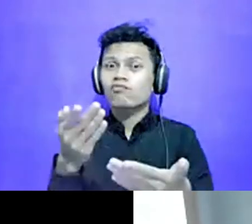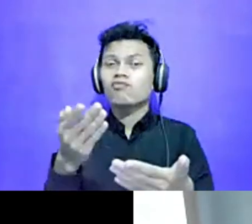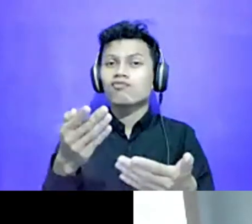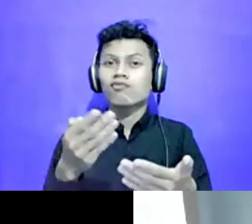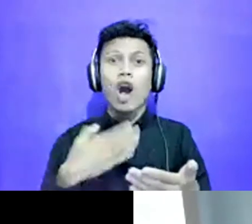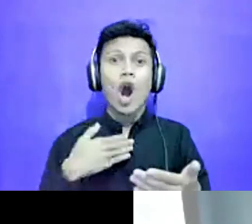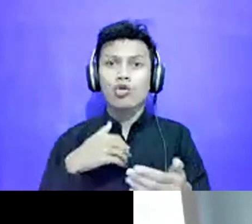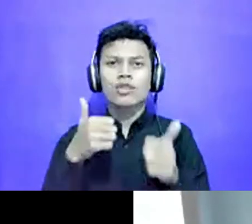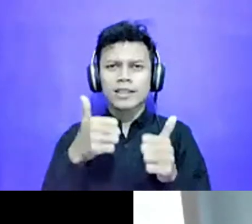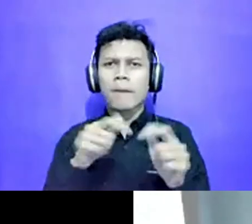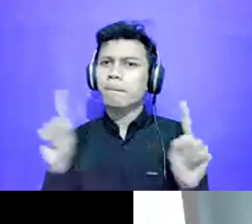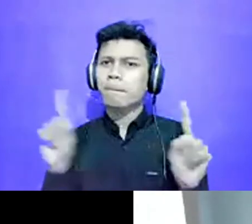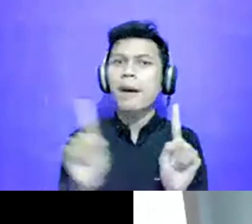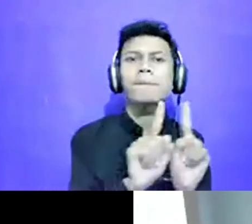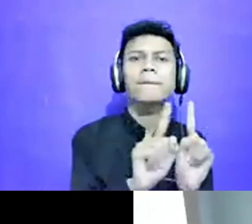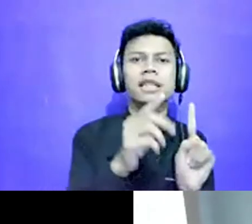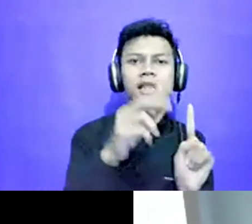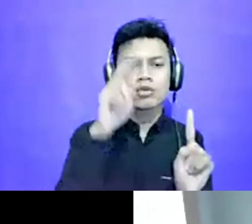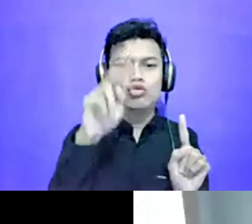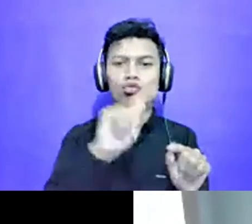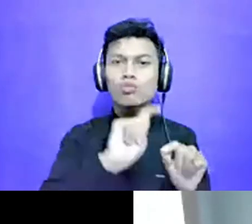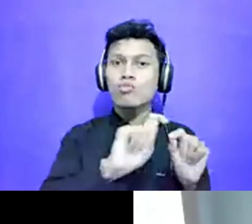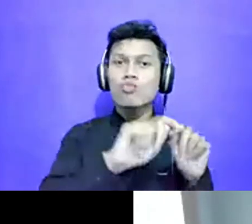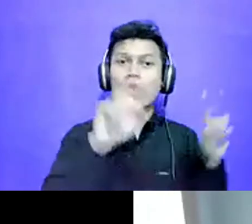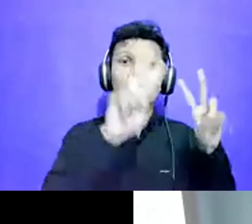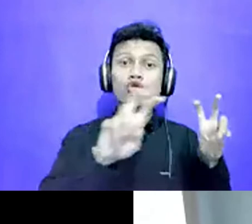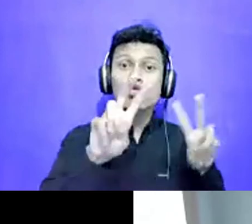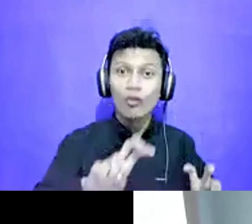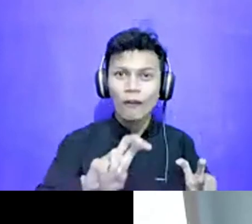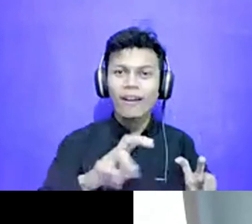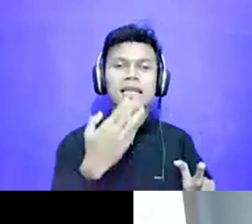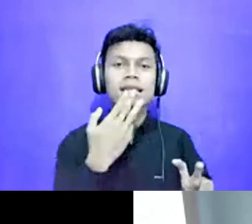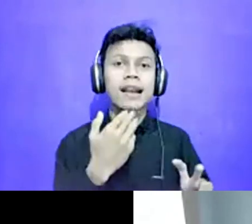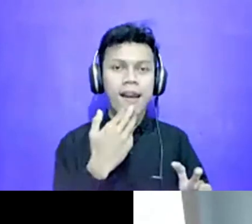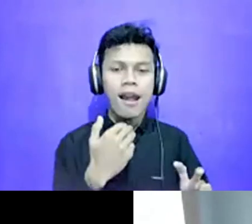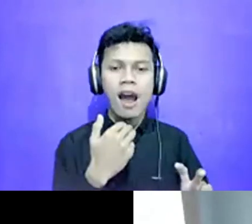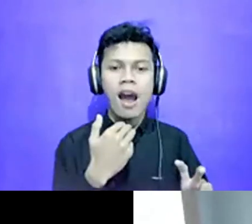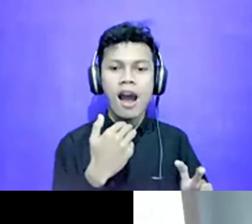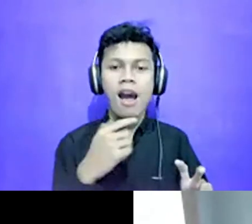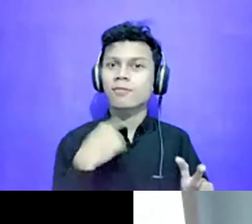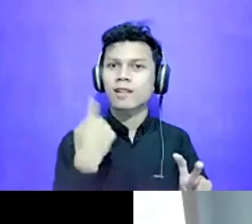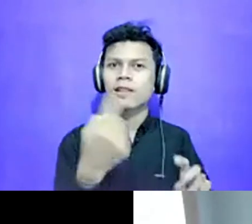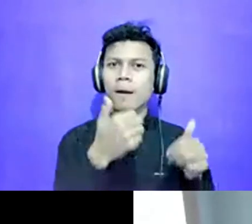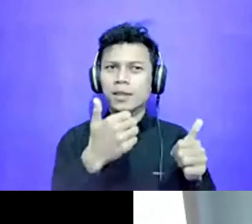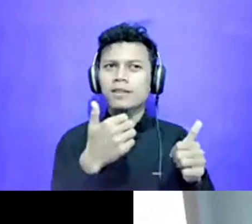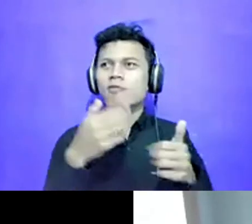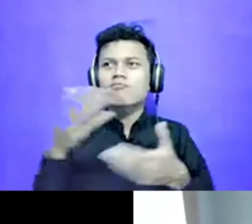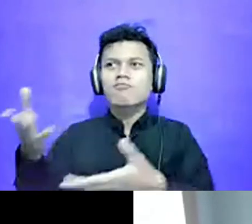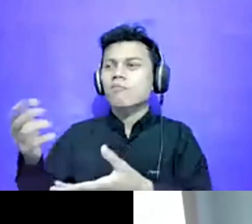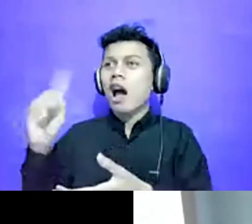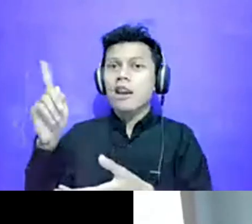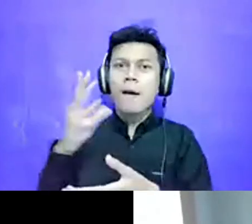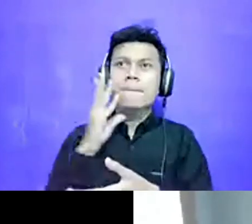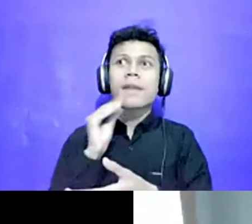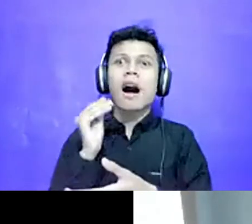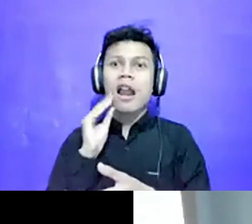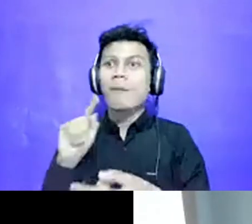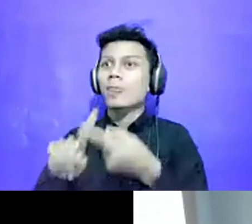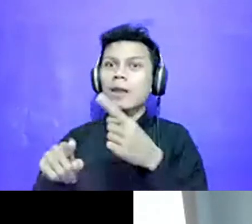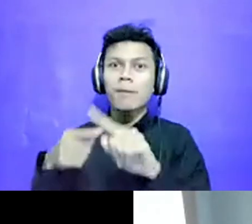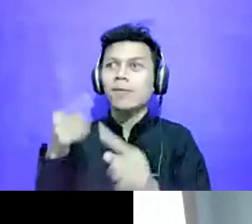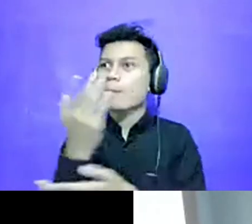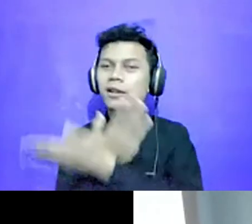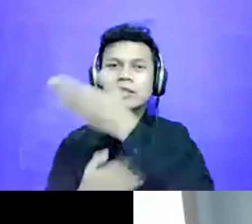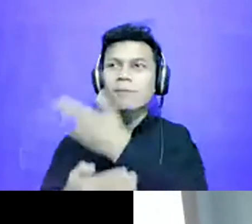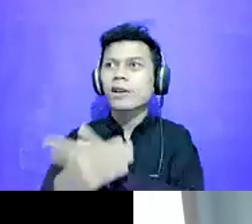teman-teman untuk bikin surveinya, kemudian sampai kita bisa dapat cerita pengalaman dari teman-teman disabilitas